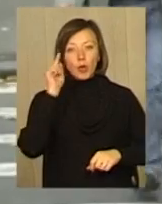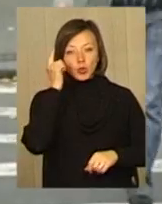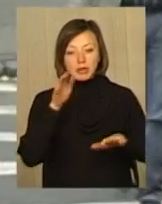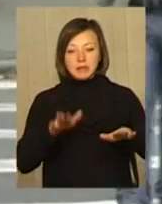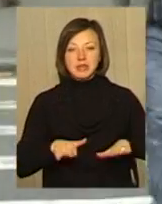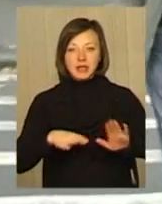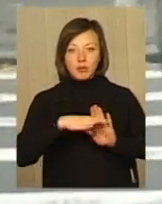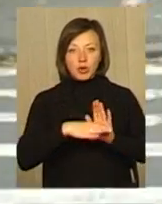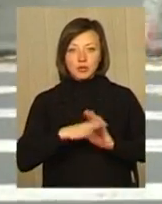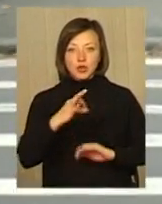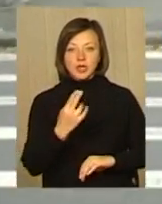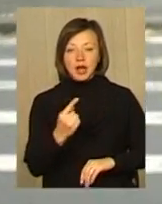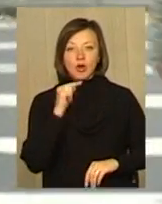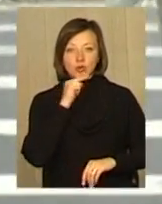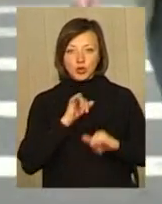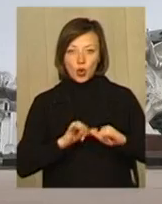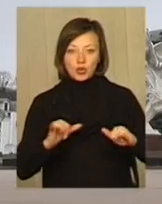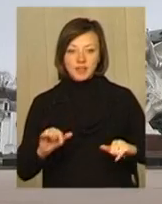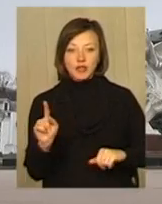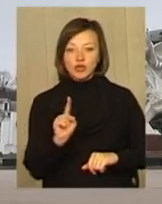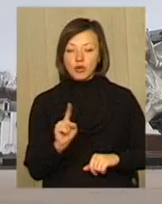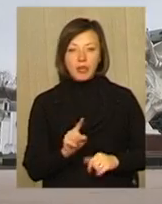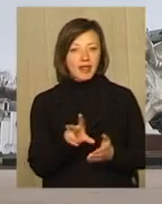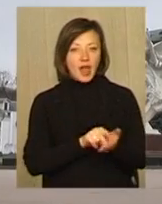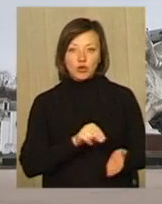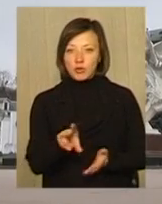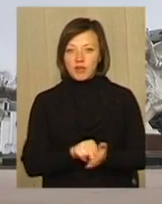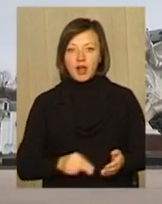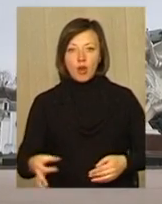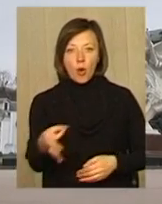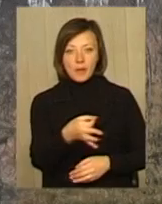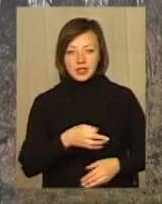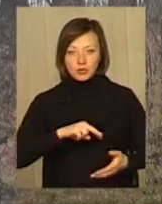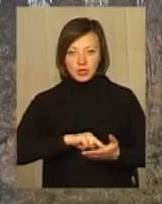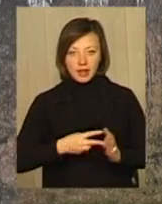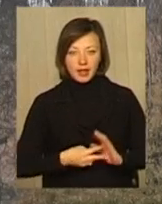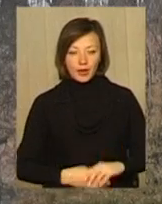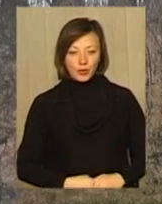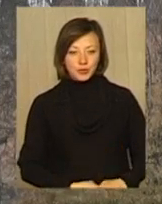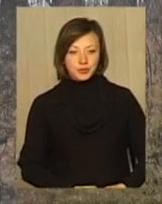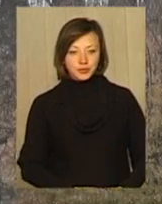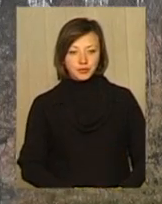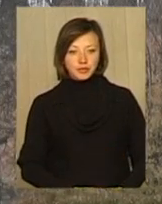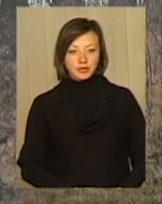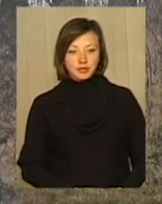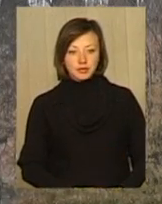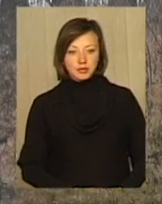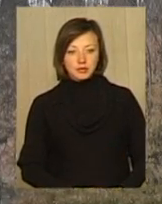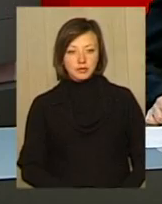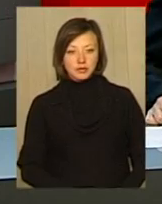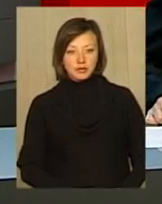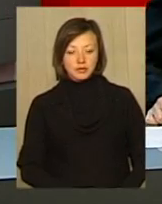місцеві програми соціально-економічного розвитку, аби вони не дублювали обласну стратегію. Вікторія Бакалець, Віктор Кривий, Подільська панорама.